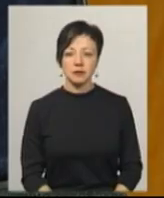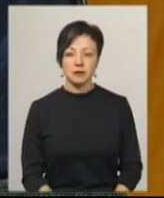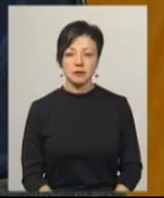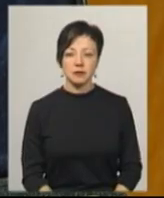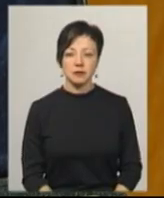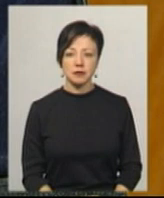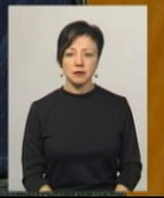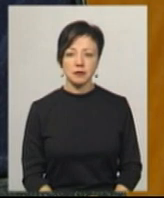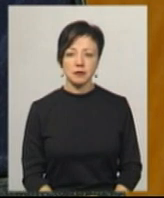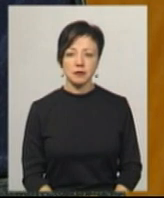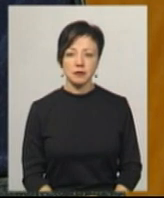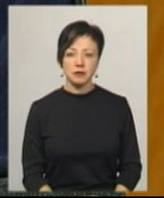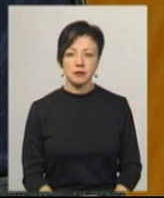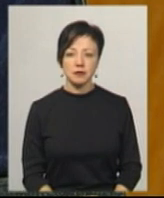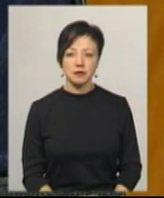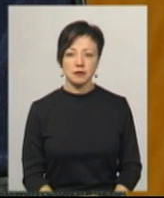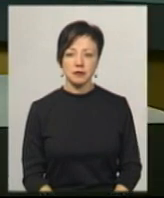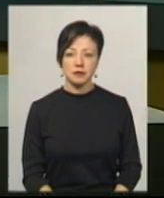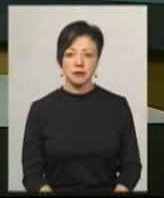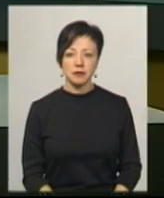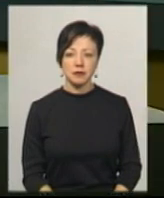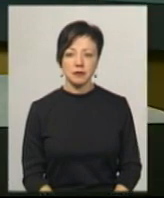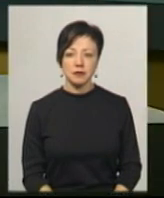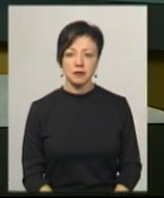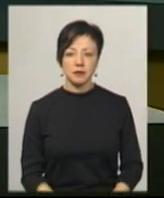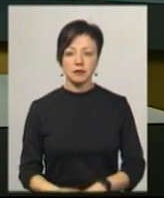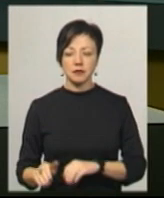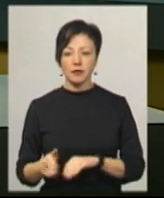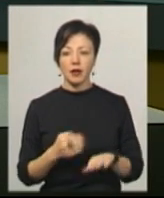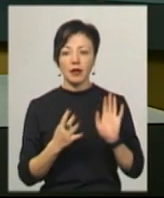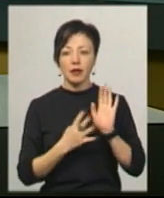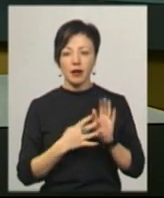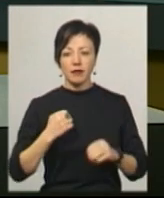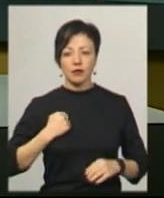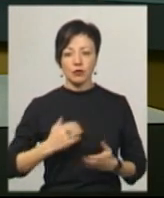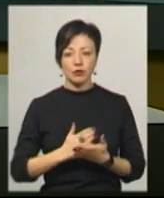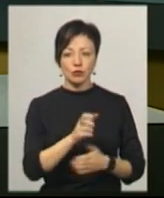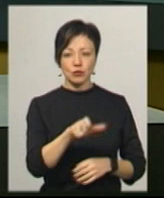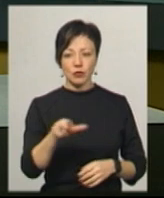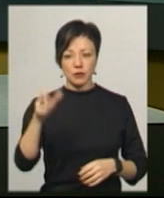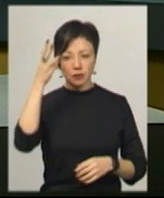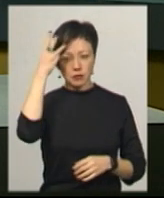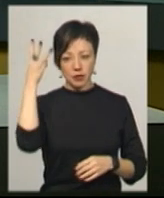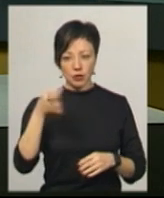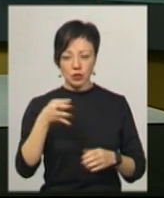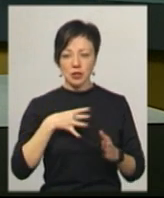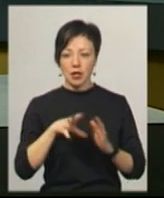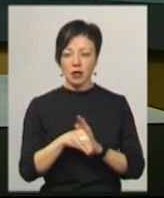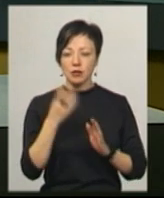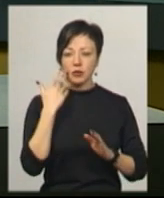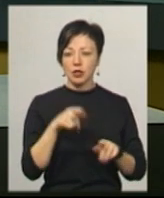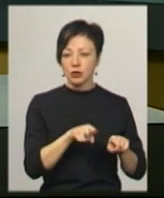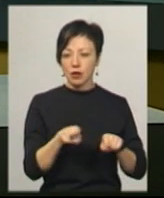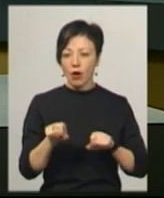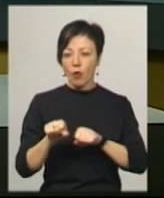Цегольник. Новини на Суспільному. Хмельниччина. Нагадаю, 9 військовослужбовців із Хмельниччини загинули під час оборони